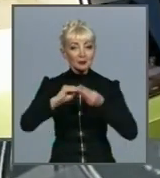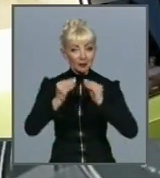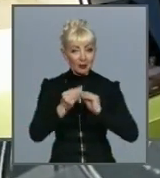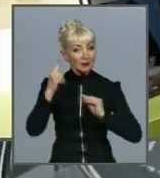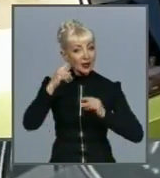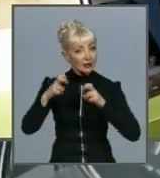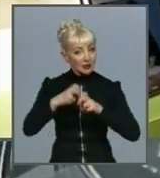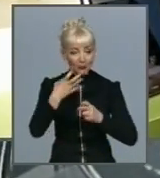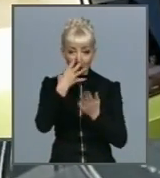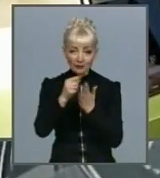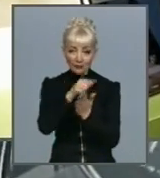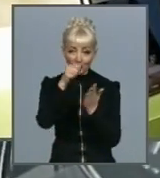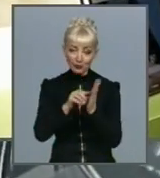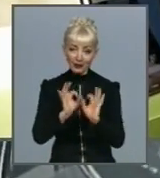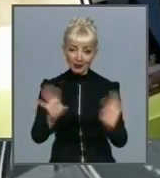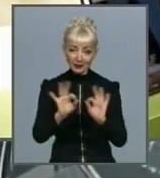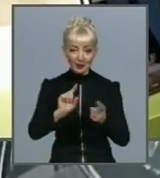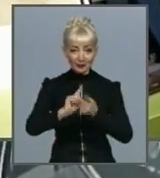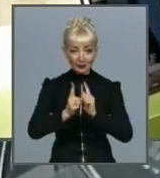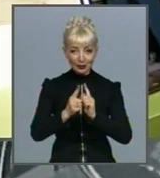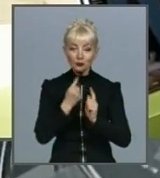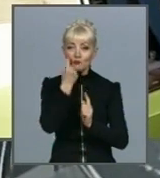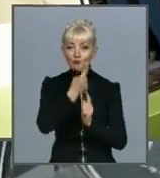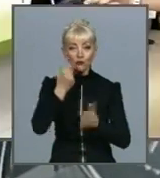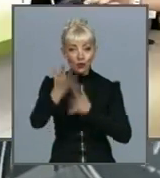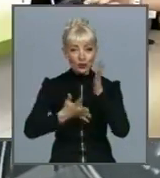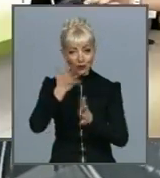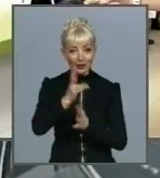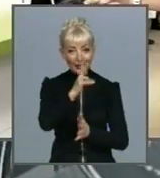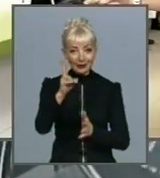розповідає перекладачу мови жестів, який на зв'язку онлайн.